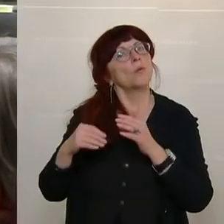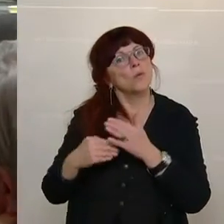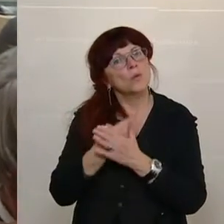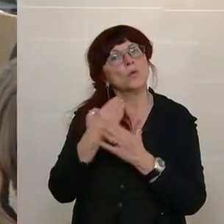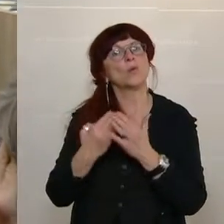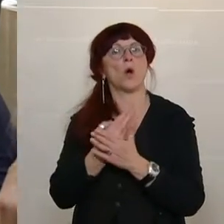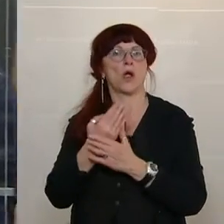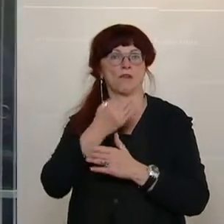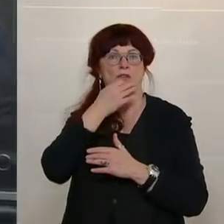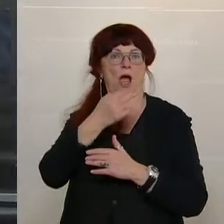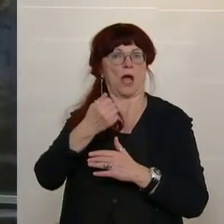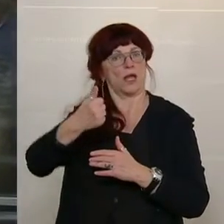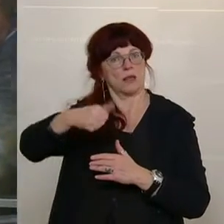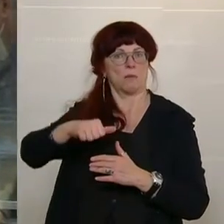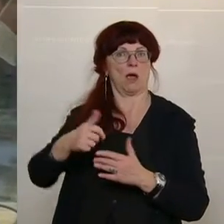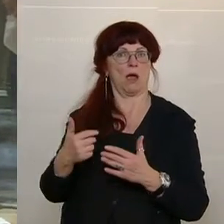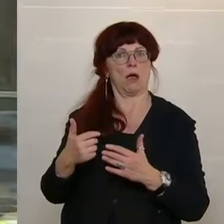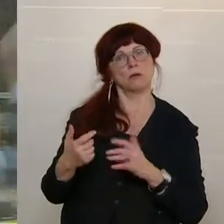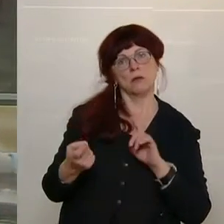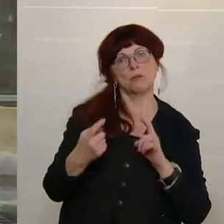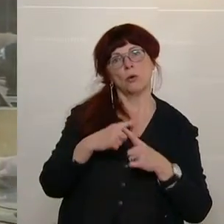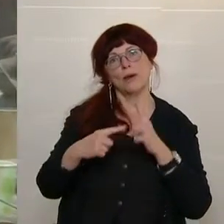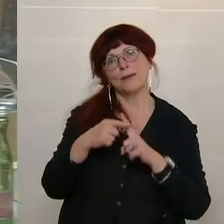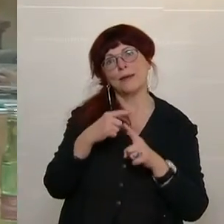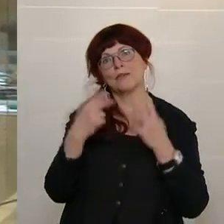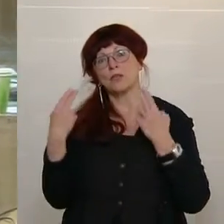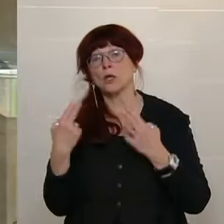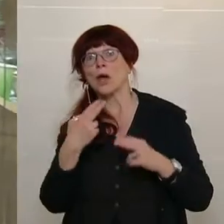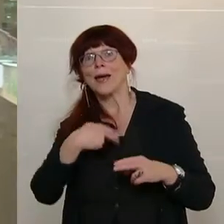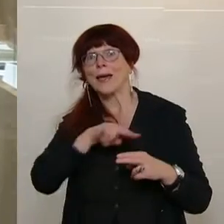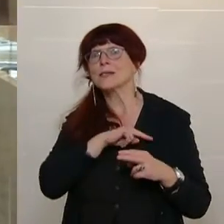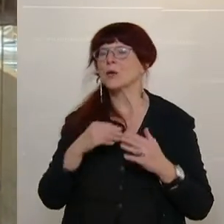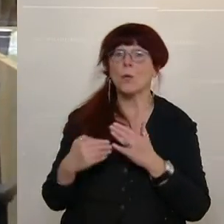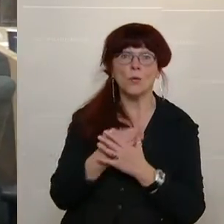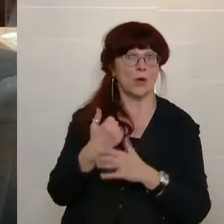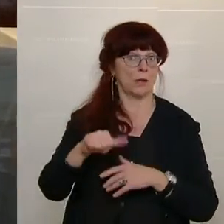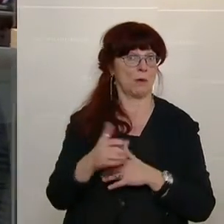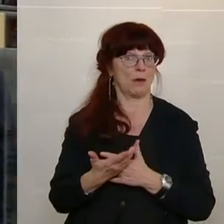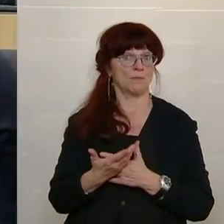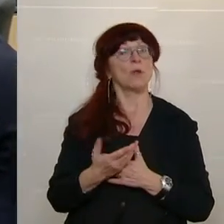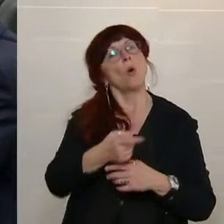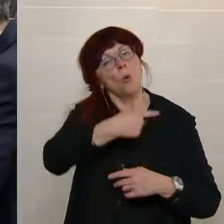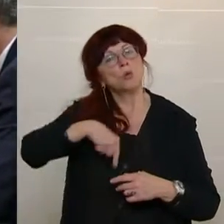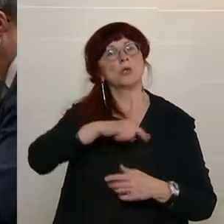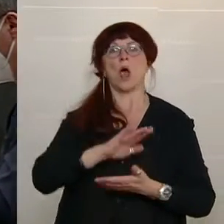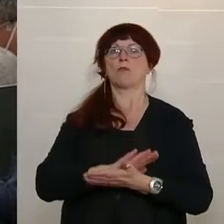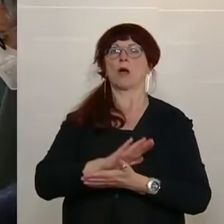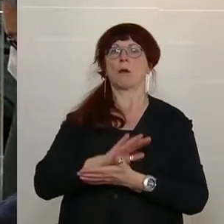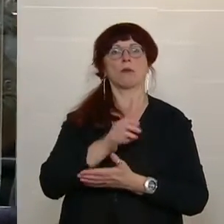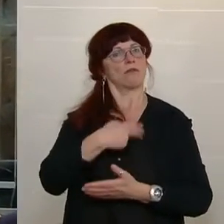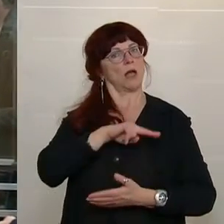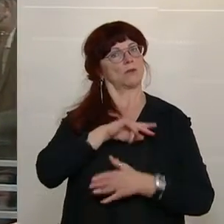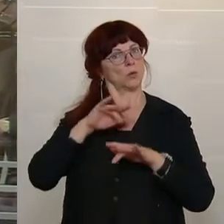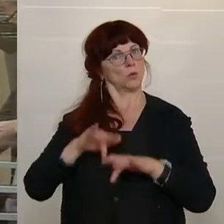ins Zentrum der Politik gerückt sind. Und wir sehen unsere Aufgabe hier sehr verantwortungsvoll und übernehmen das und haben